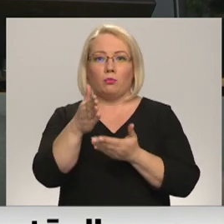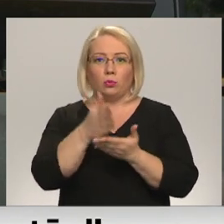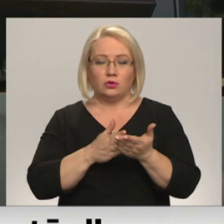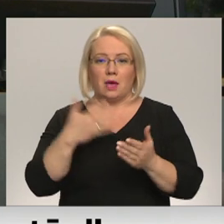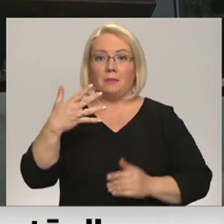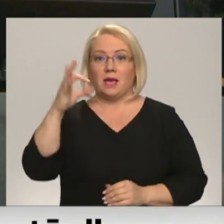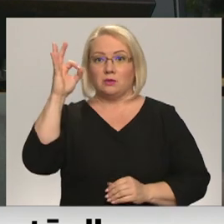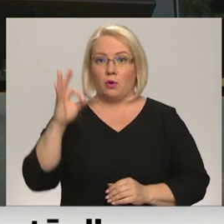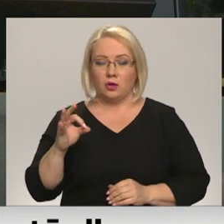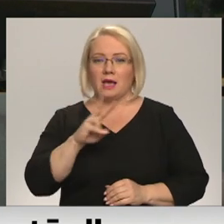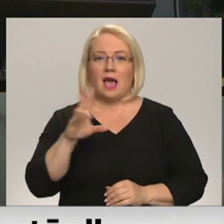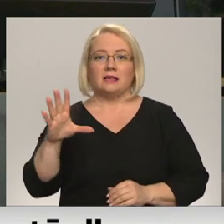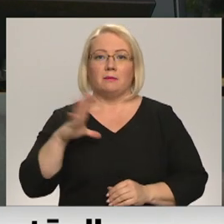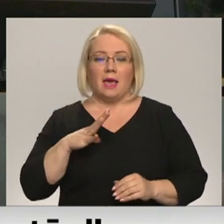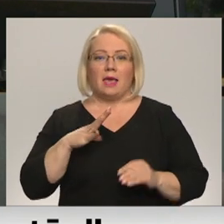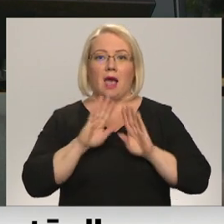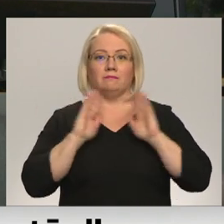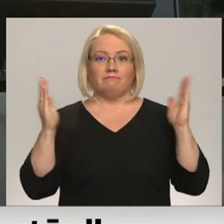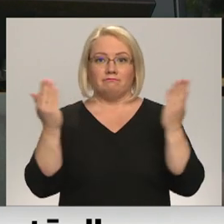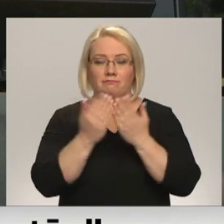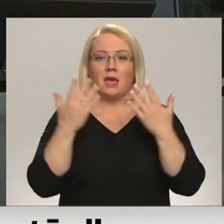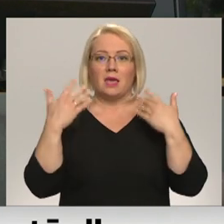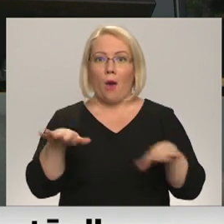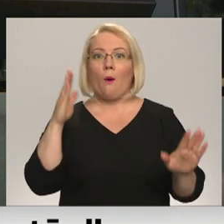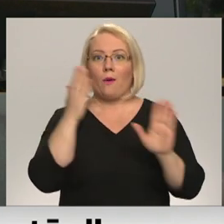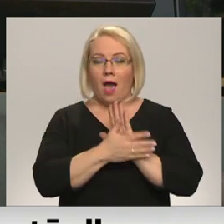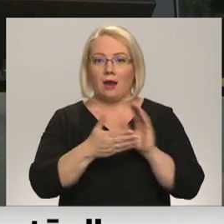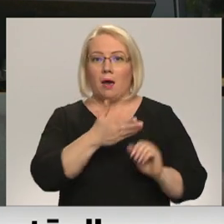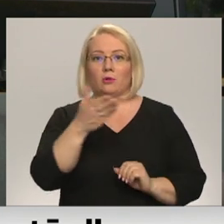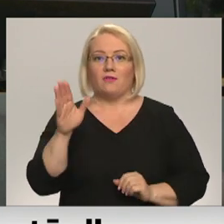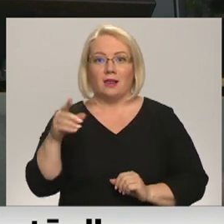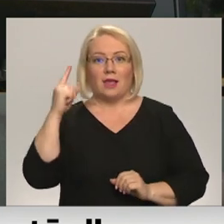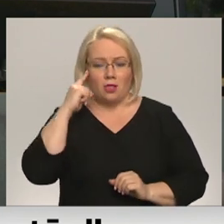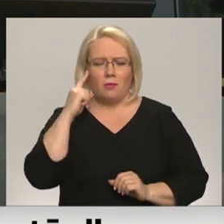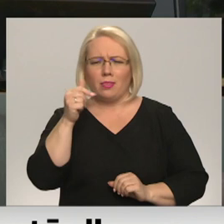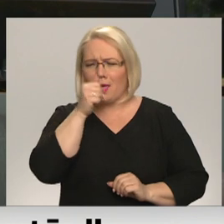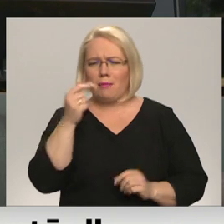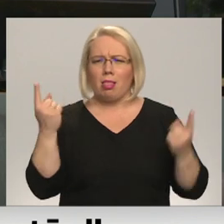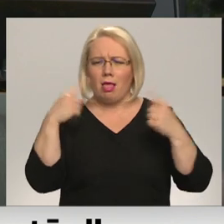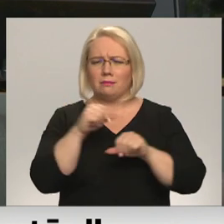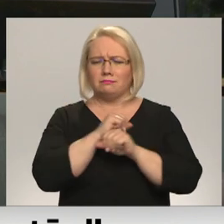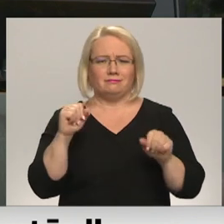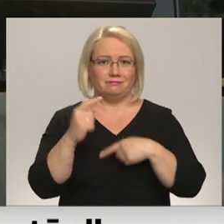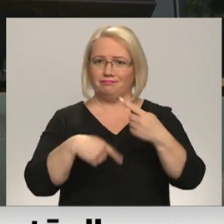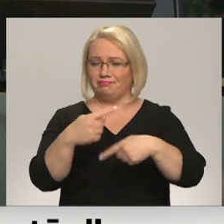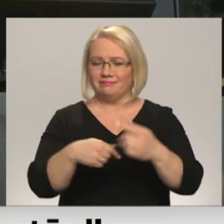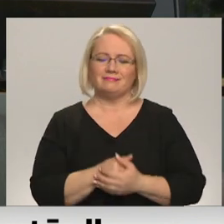laika, kas mums bija jāpavada šeit, jau ir aizmuguras. Jūs varat to iedomāties? Tas ir neticam laiks skrien. Tas ties.